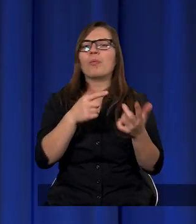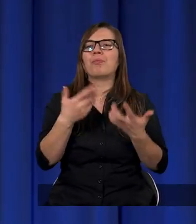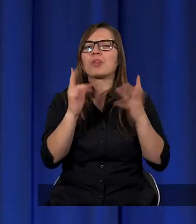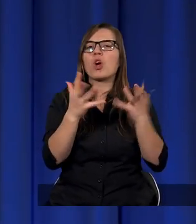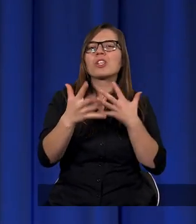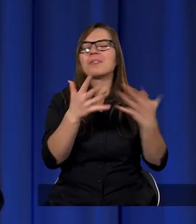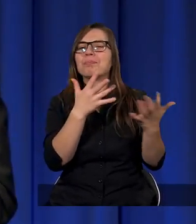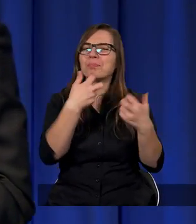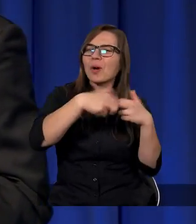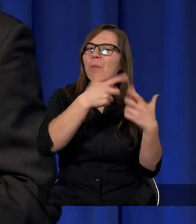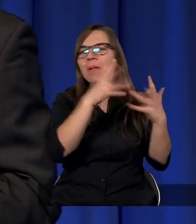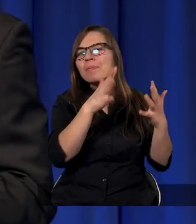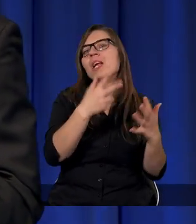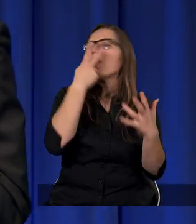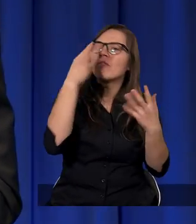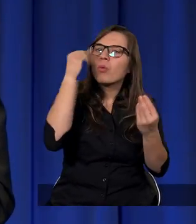ewoluowało.